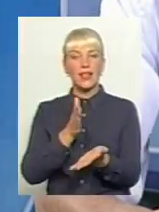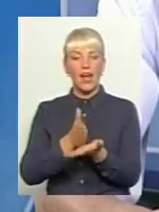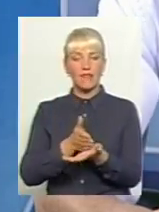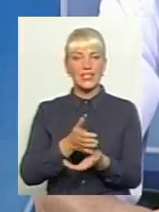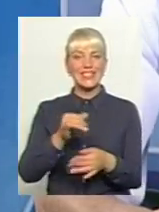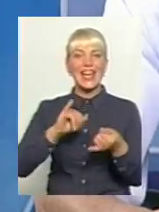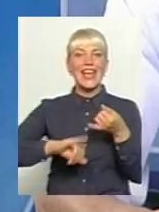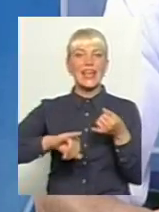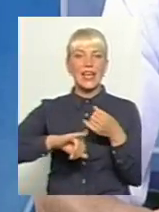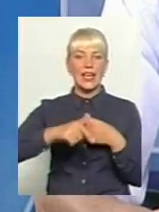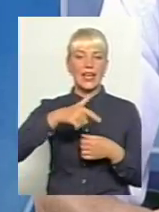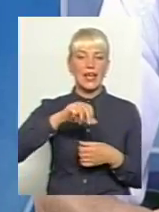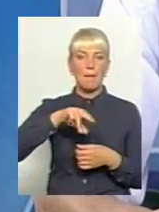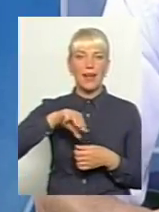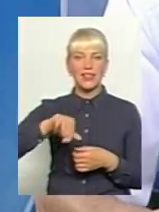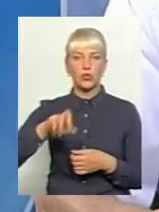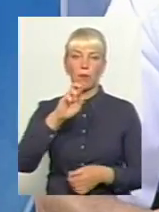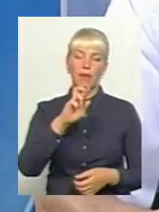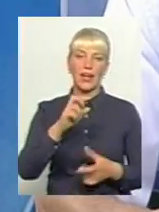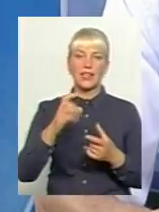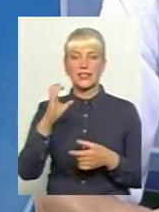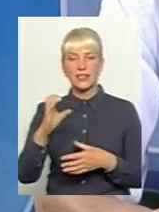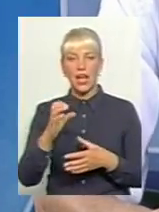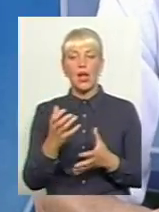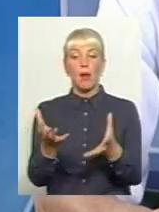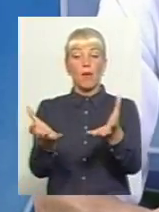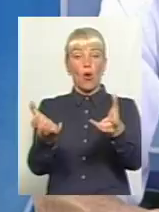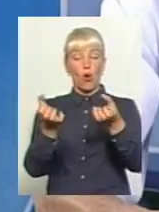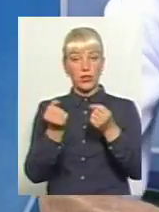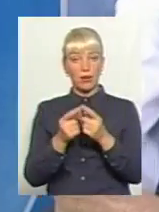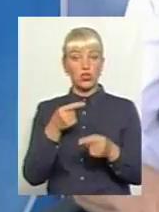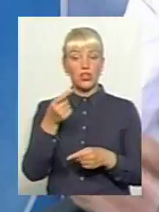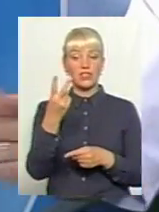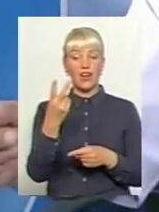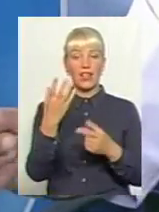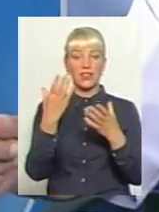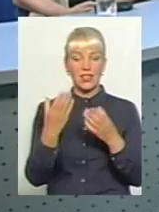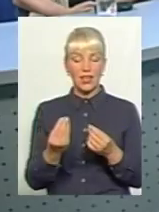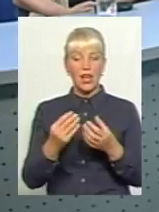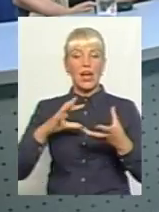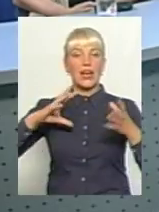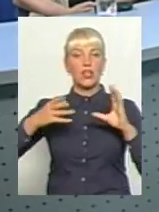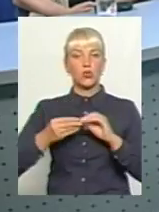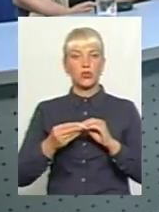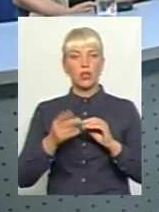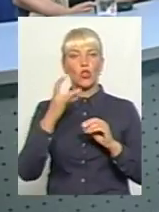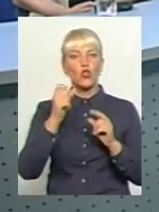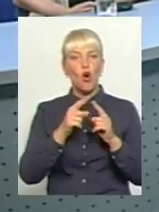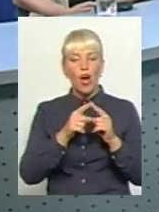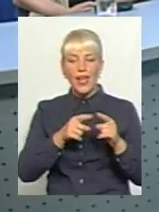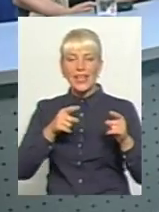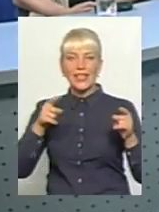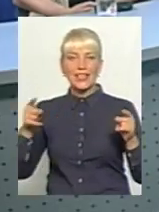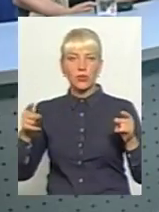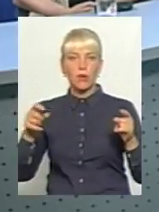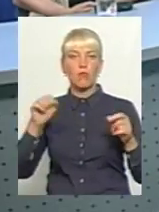через два дні ми отримуємо, чи через день, чи через три дні, отримуємо результат. Але інкубаційний перейд, я говорю, вже в середньому